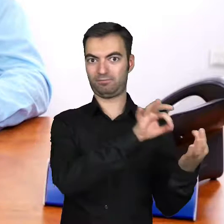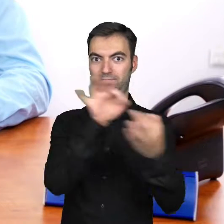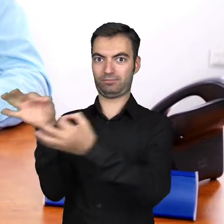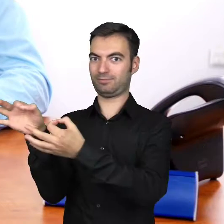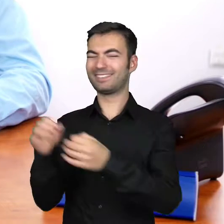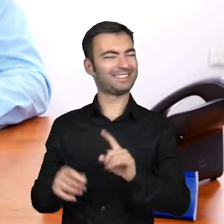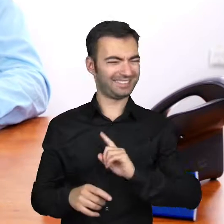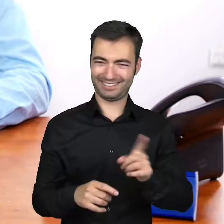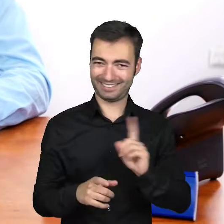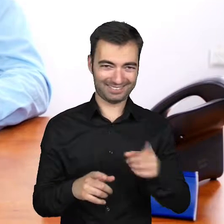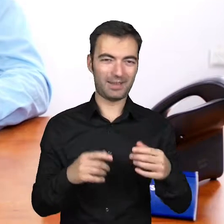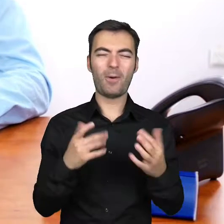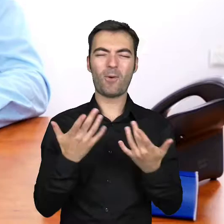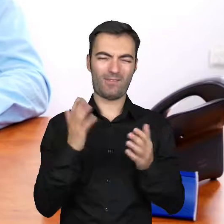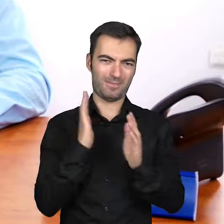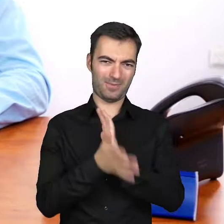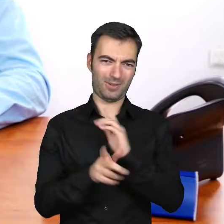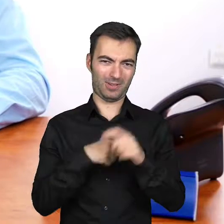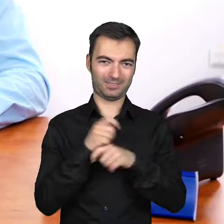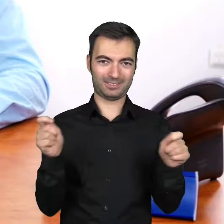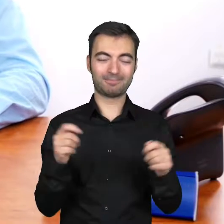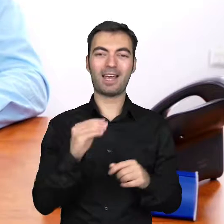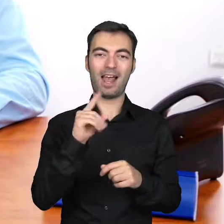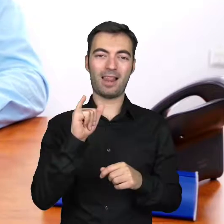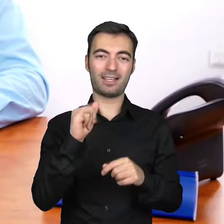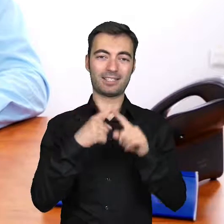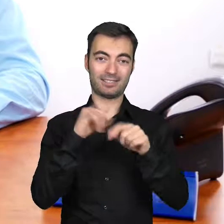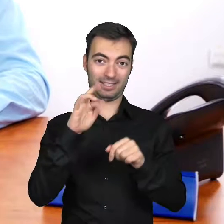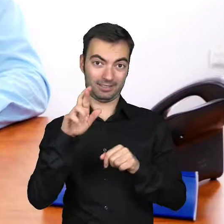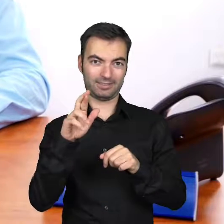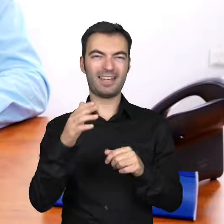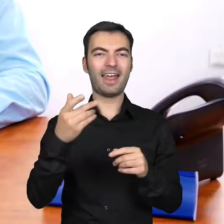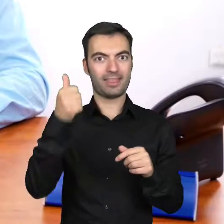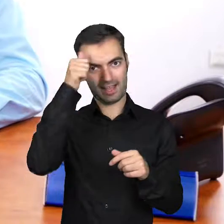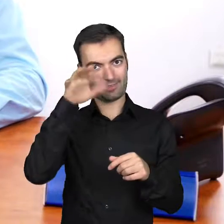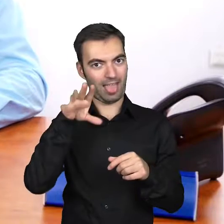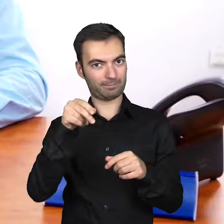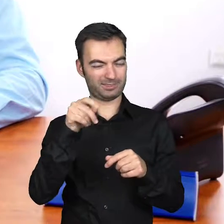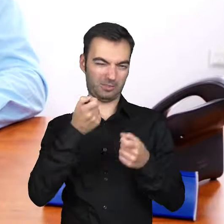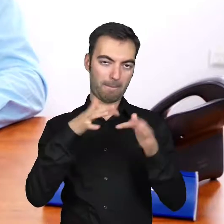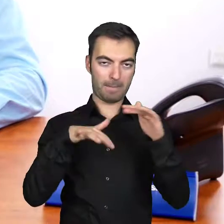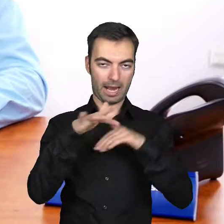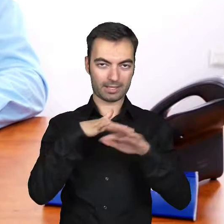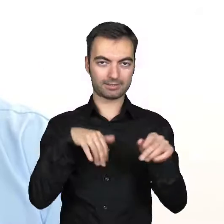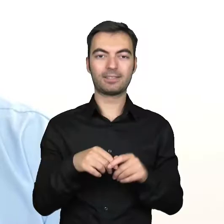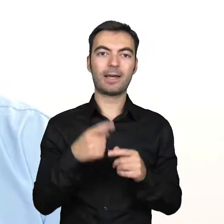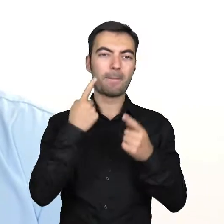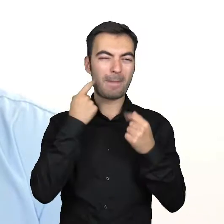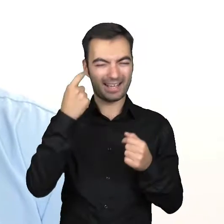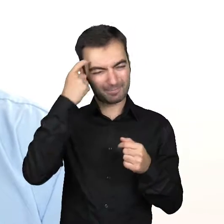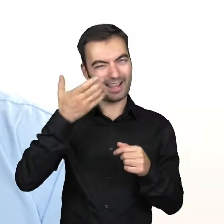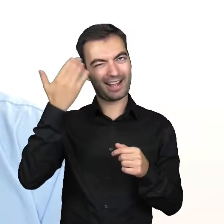stosy pieniędzy? Na szczęście nie muszą. Jest prostsze rozwiązanie, czyli eliksir. Brzmi tajemniczo i dość magicznie.